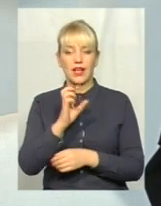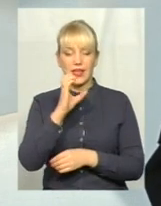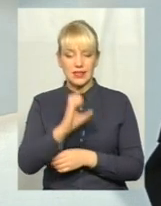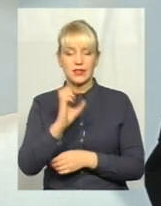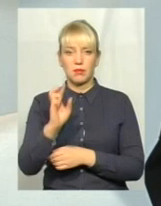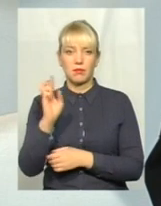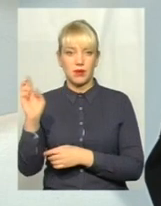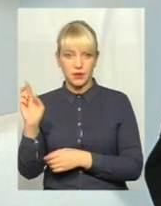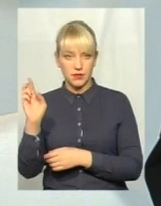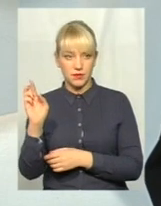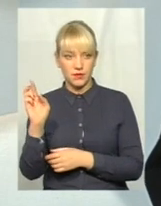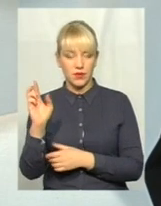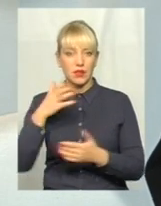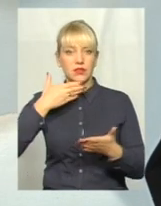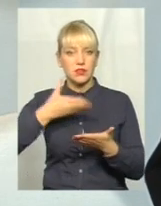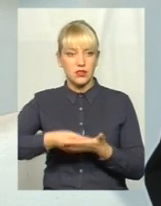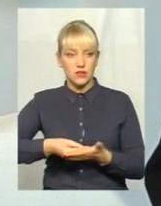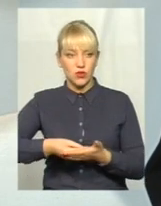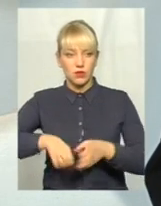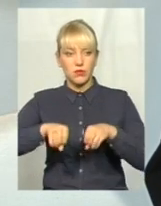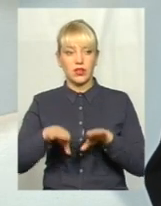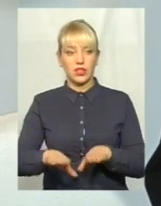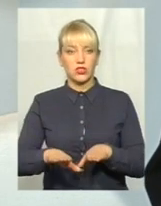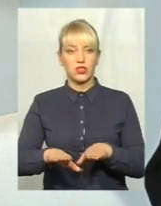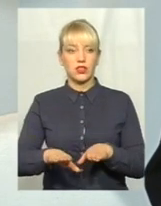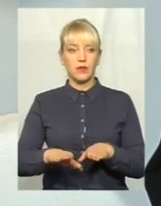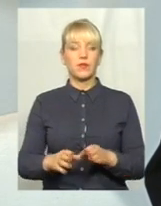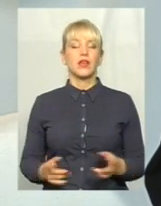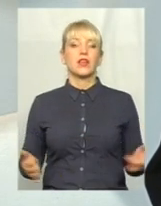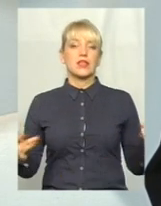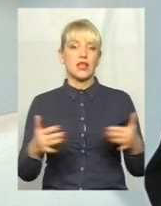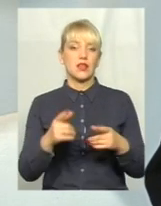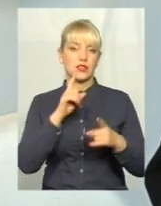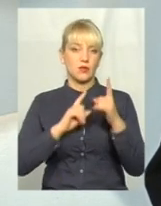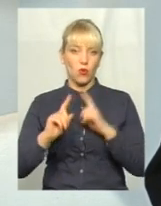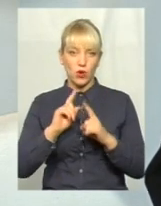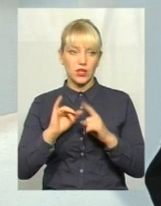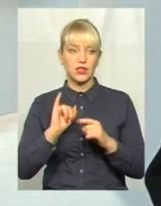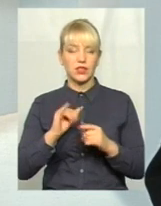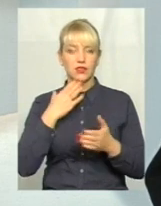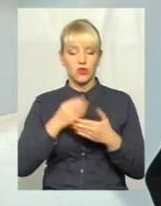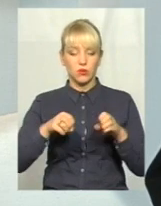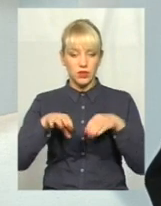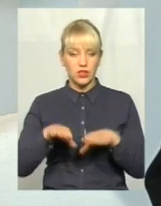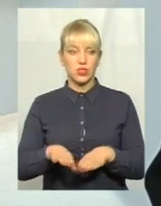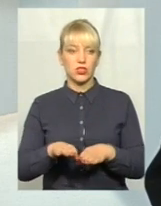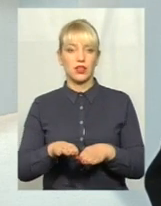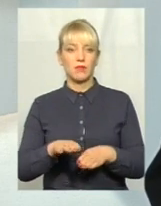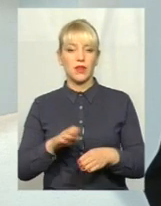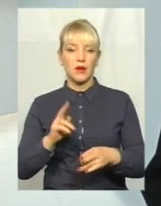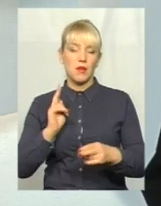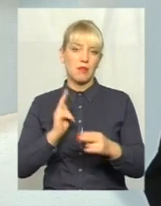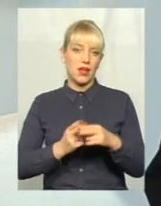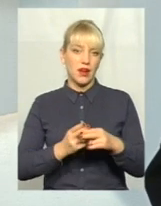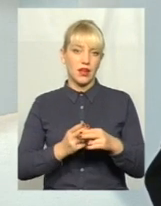своїм рішенням збираються загальні збори і своїм рішенням здійснюють перекриття руху.